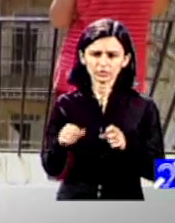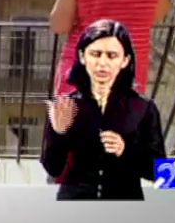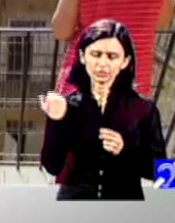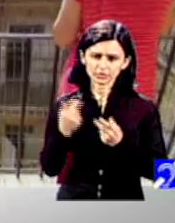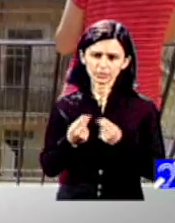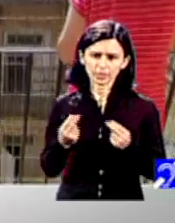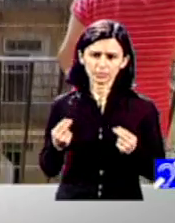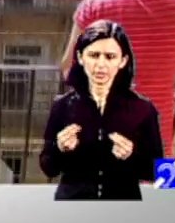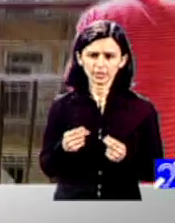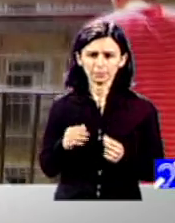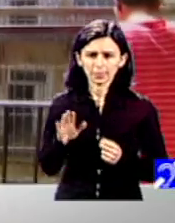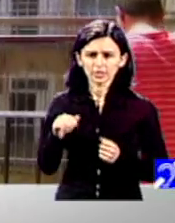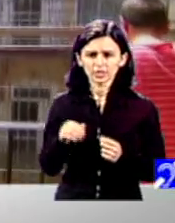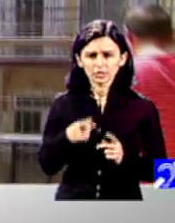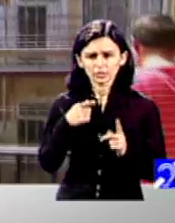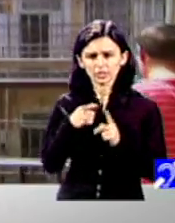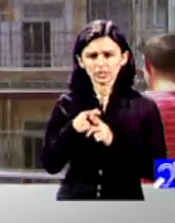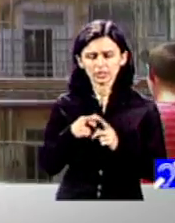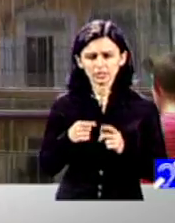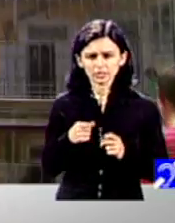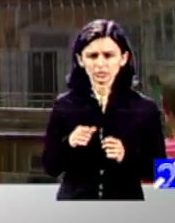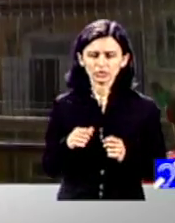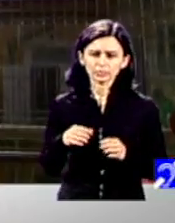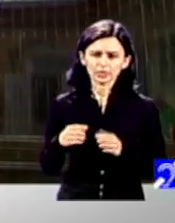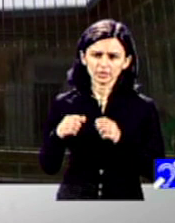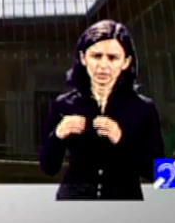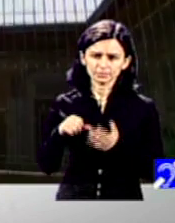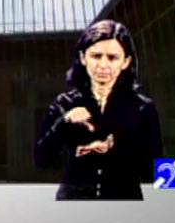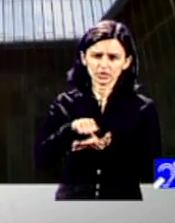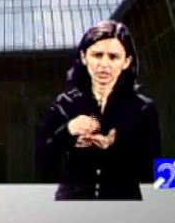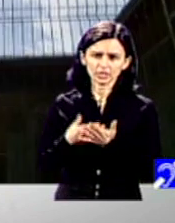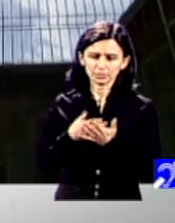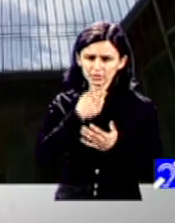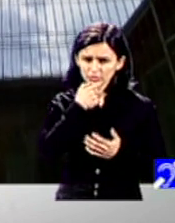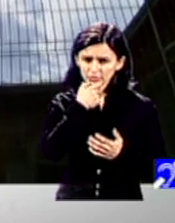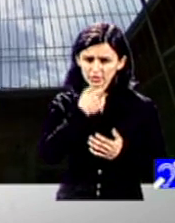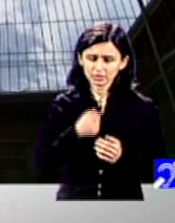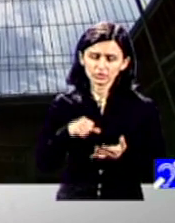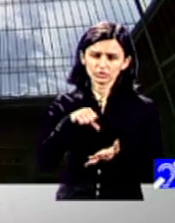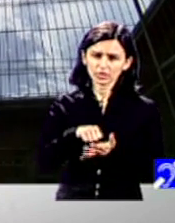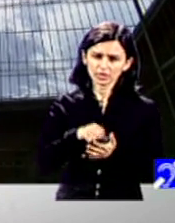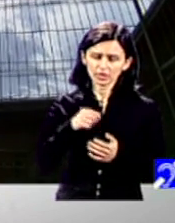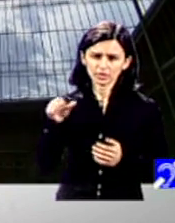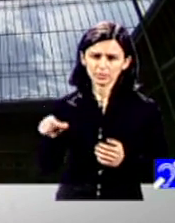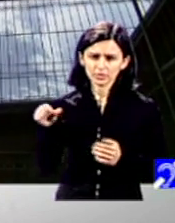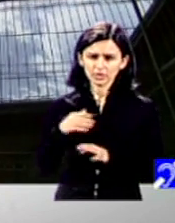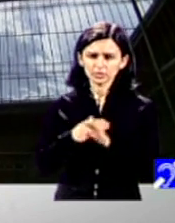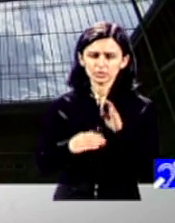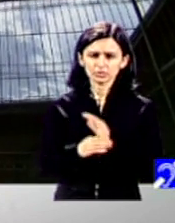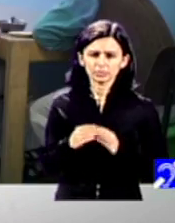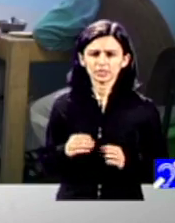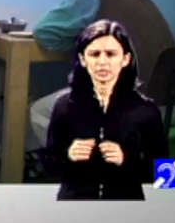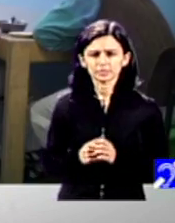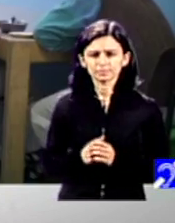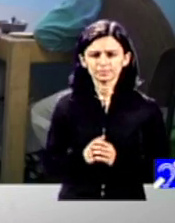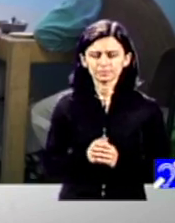ci vizează în general câminele de vârstnici, iar acolo unde există suprapunere între vârstnici și persoane cu dizabilități, evident, situația este și